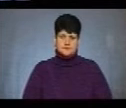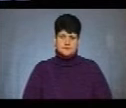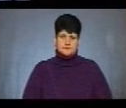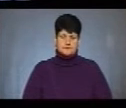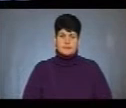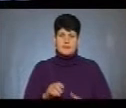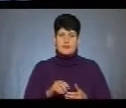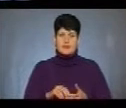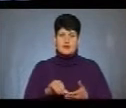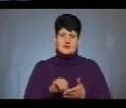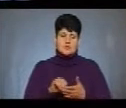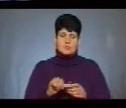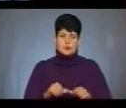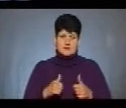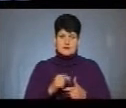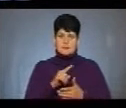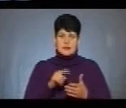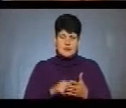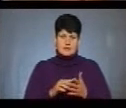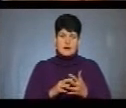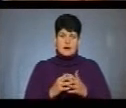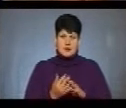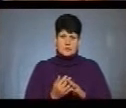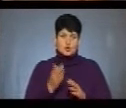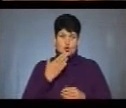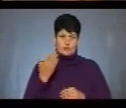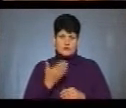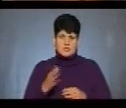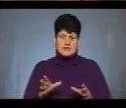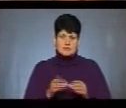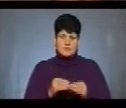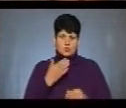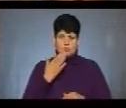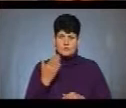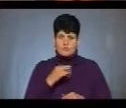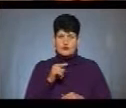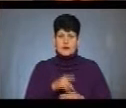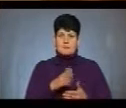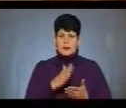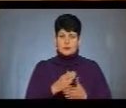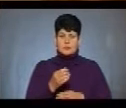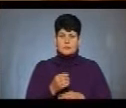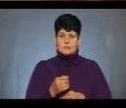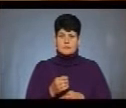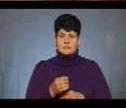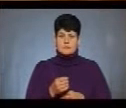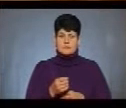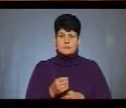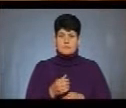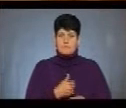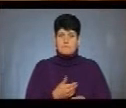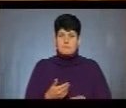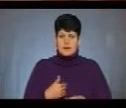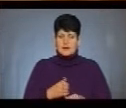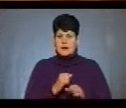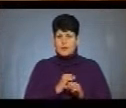На виступи комітету з питанням аграрної доповідача та співдоповідача вони матимуть 15 розумінні. Не